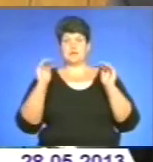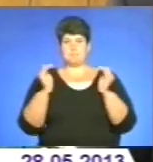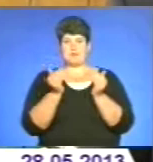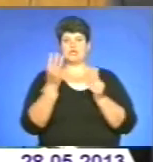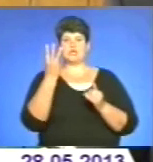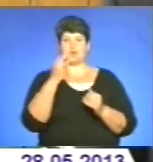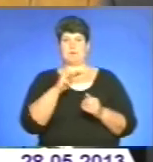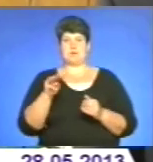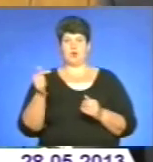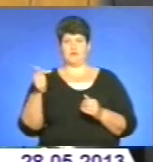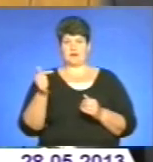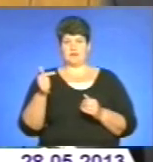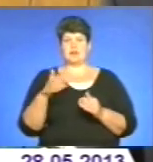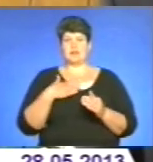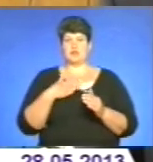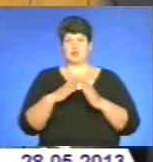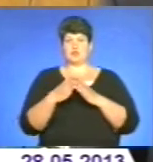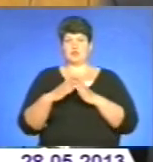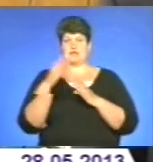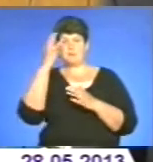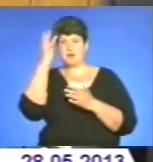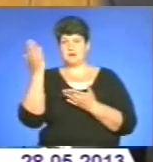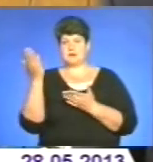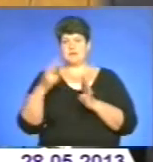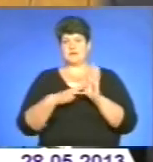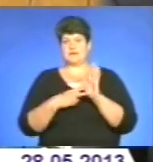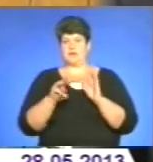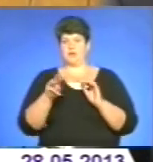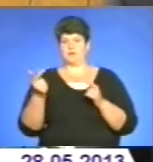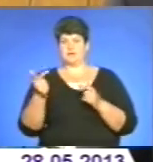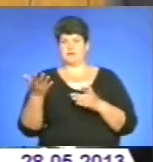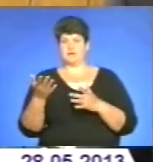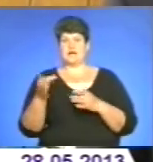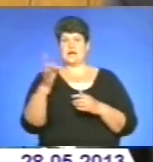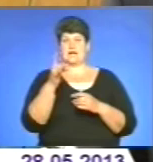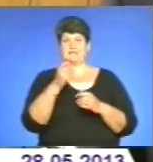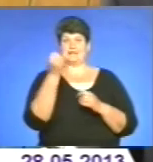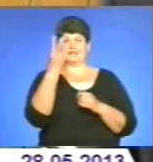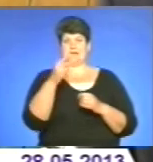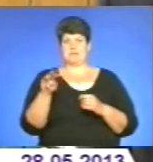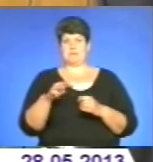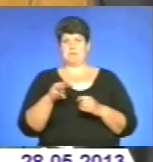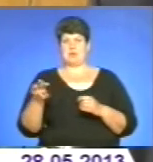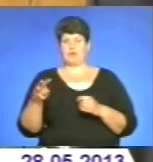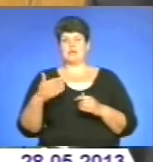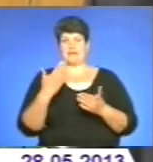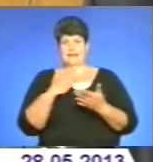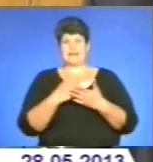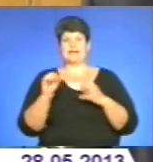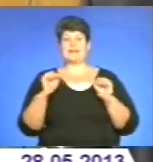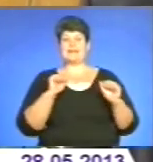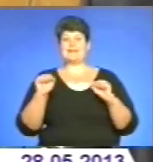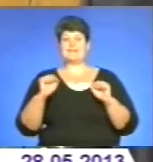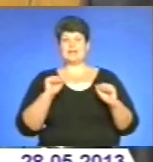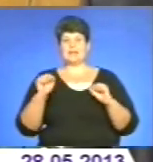мільйонів. Коли наші сусіди, навіть хмельничани, вони одержали 7 мільйонів, гравинчани – 13 мільйонів, значить є в керівники, начальники